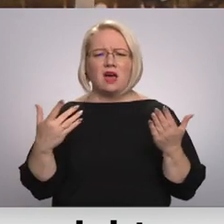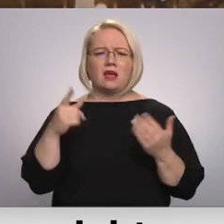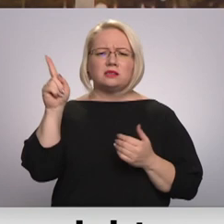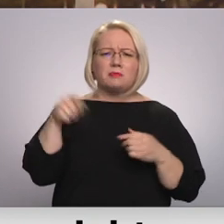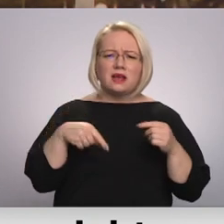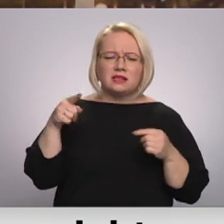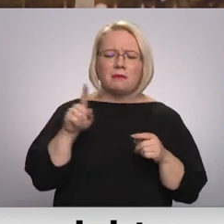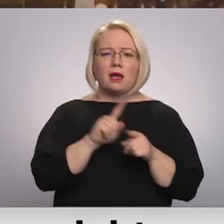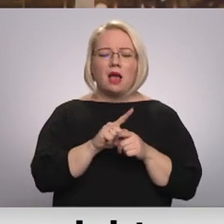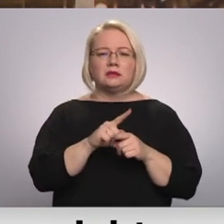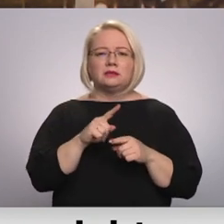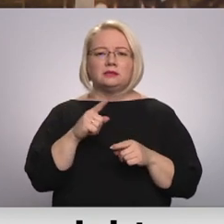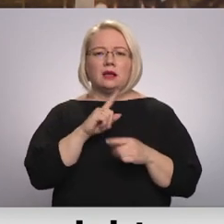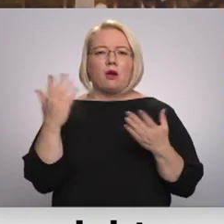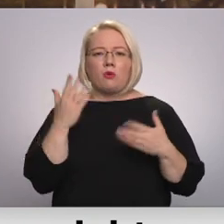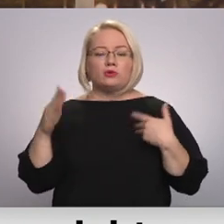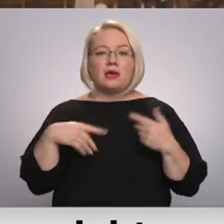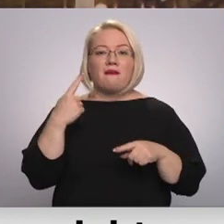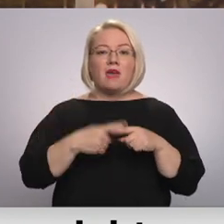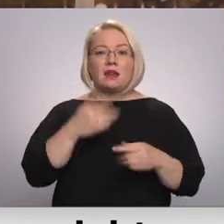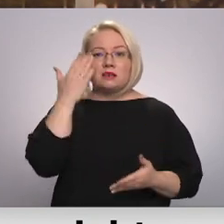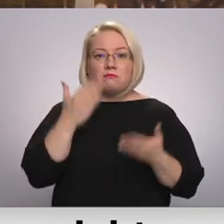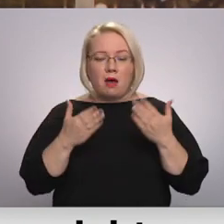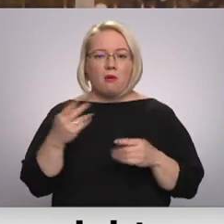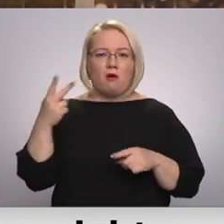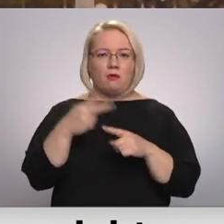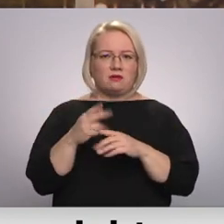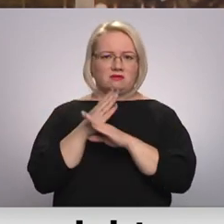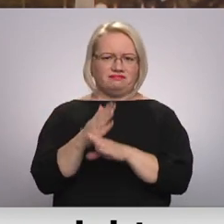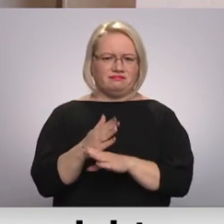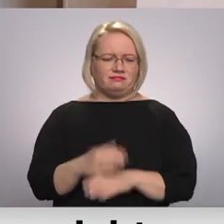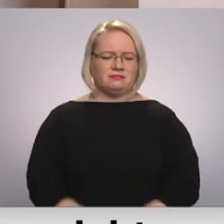kas dzanīzma sumā ikvienu, kurš kaut reizi mēģinās iesaistīties projektā.